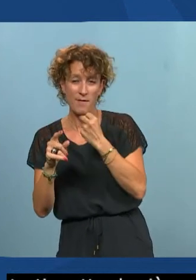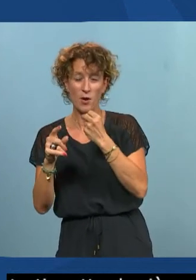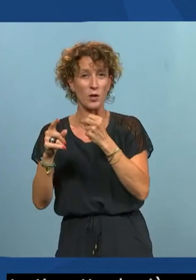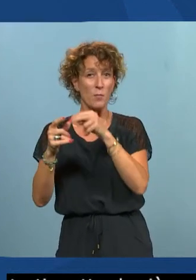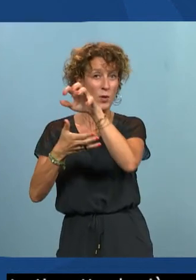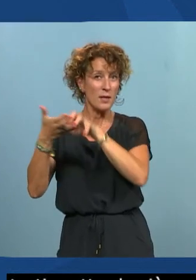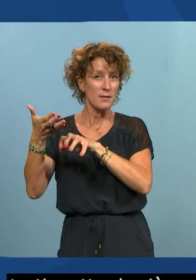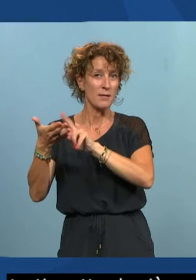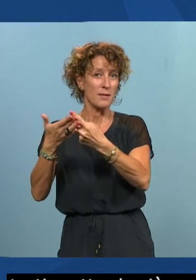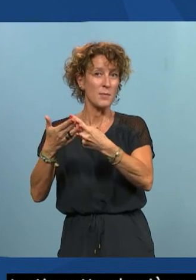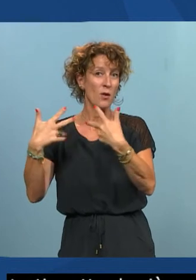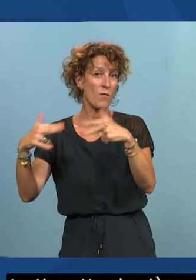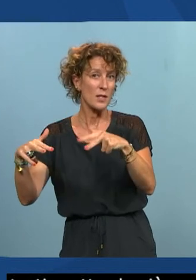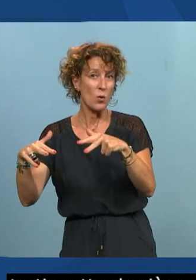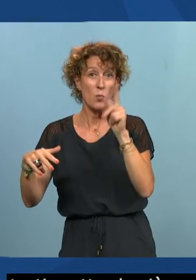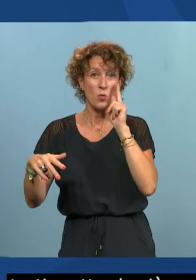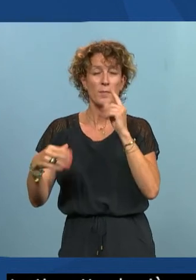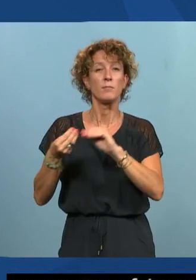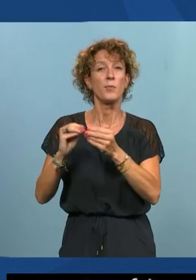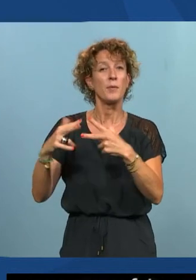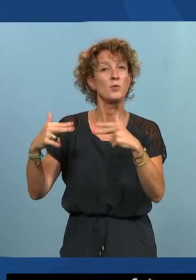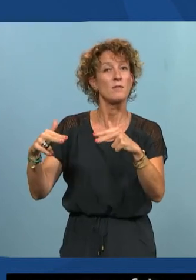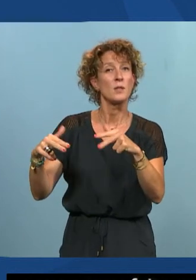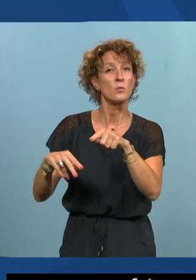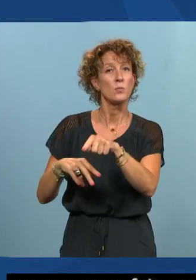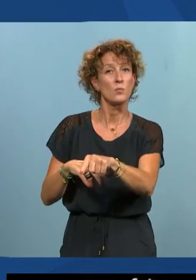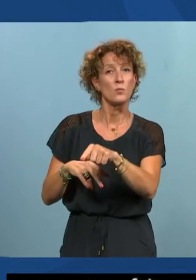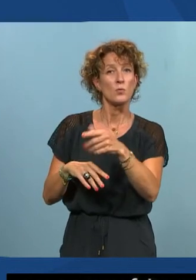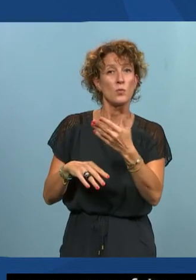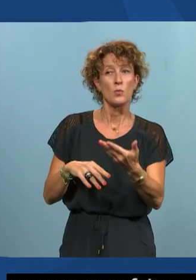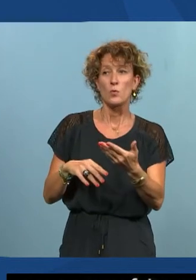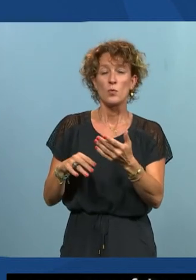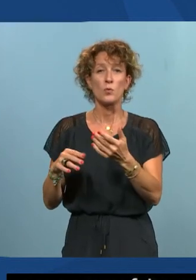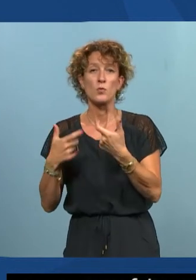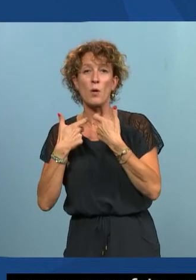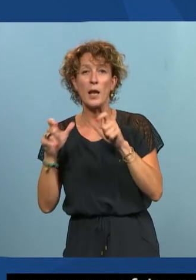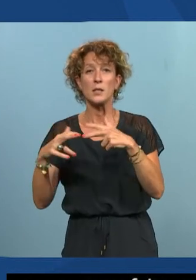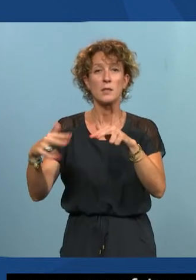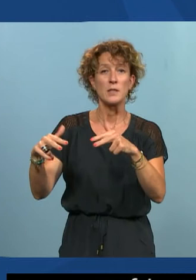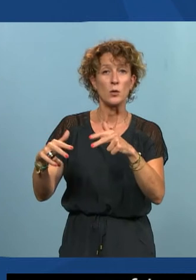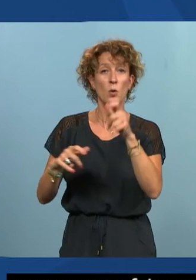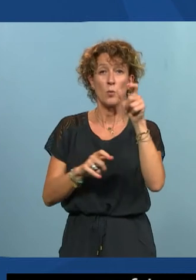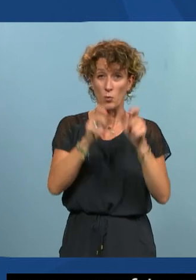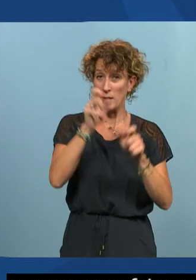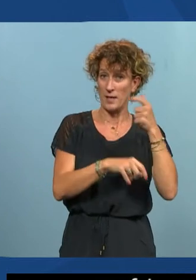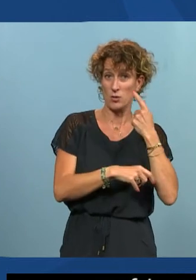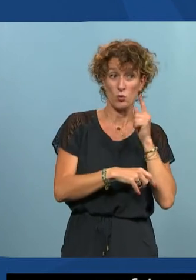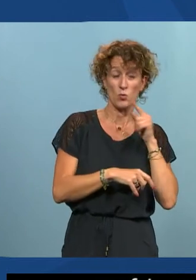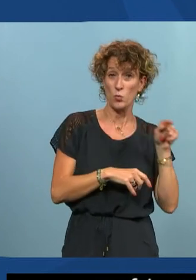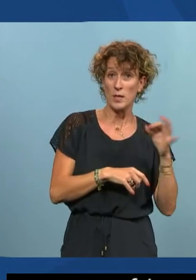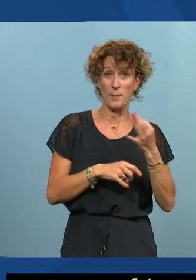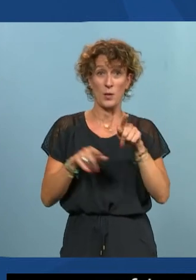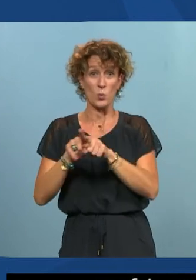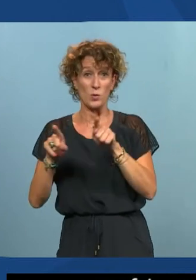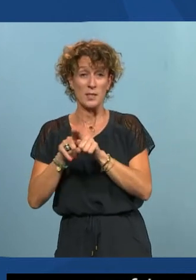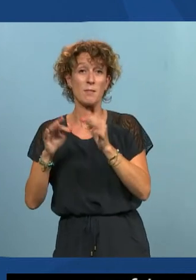vidéos parce qu'il y un problème pour les vidéos il y a le problème donc de l'accès aux vidéos pour les personnes sourdes mais il a le problème de l'accès aux vidéos pour